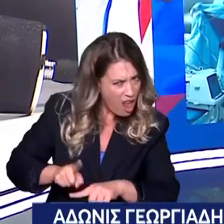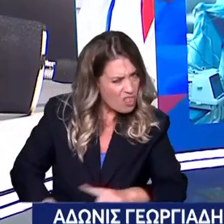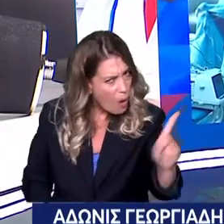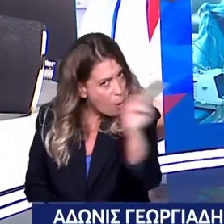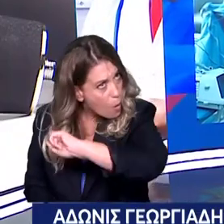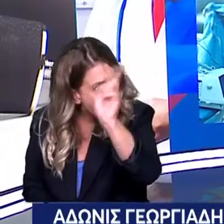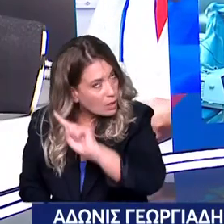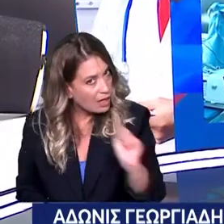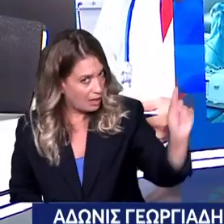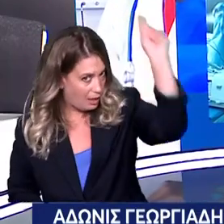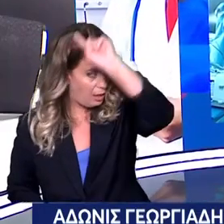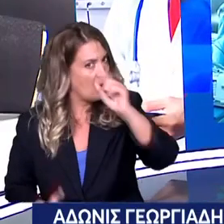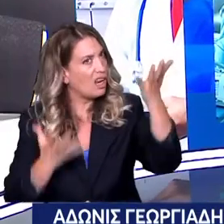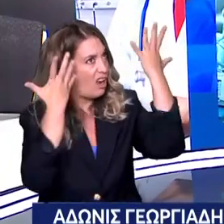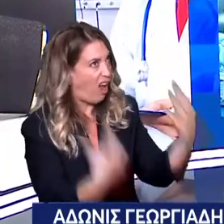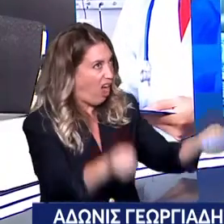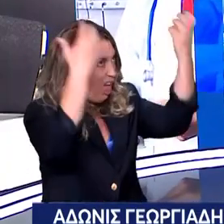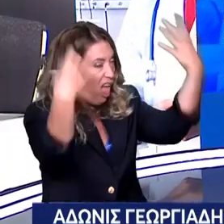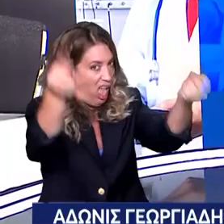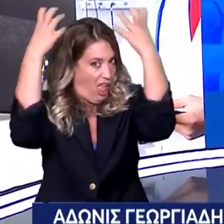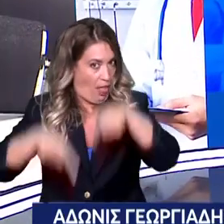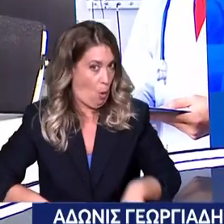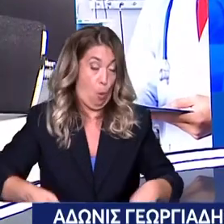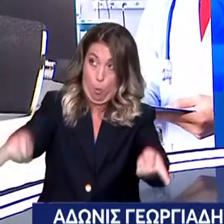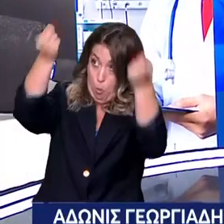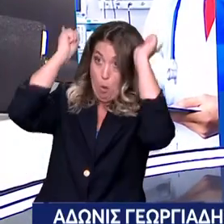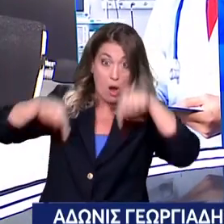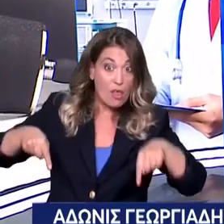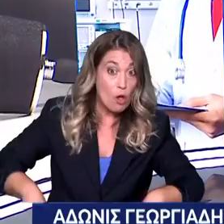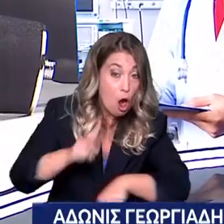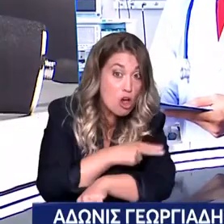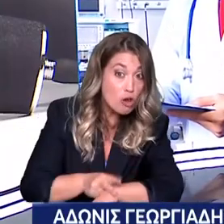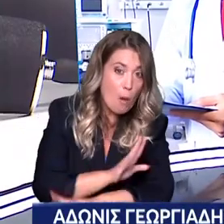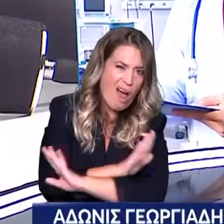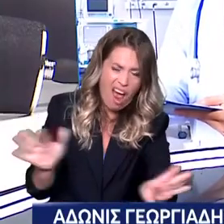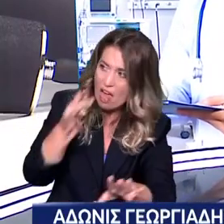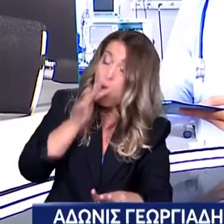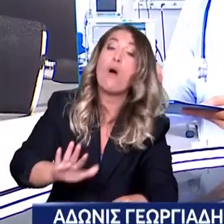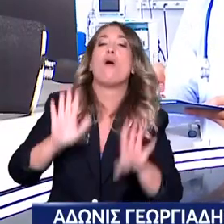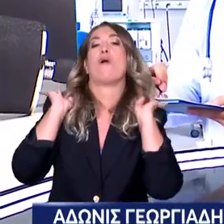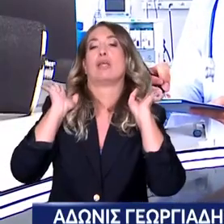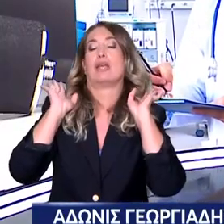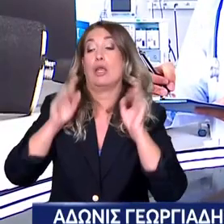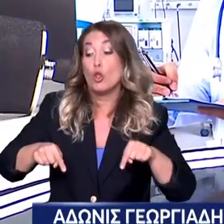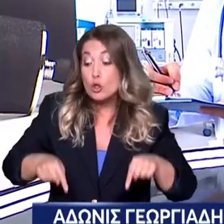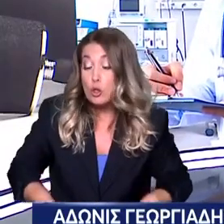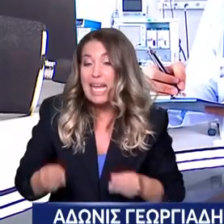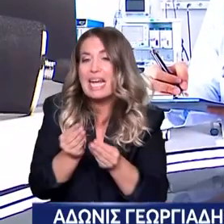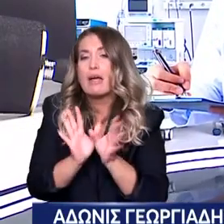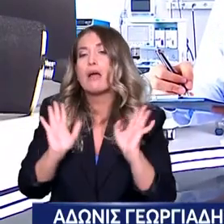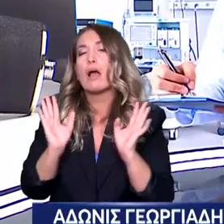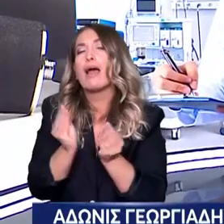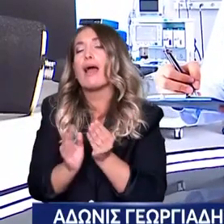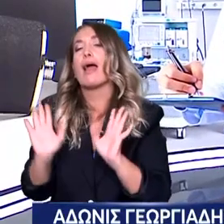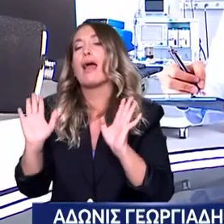σημαίνει το εσύ καταραίει Το εσύ κύριε Βαγγελάτα αλλάζει Είναι σήμερα καλύτερο Από ό,τι ήταν προχθές και